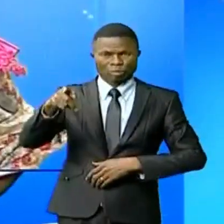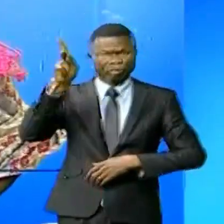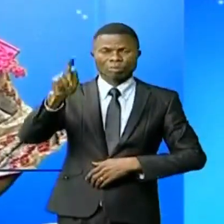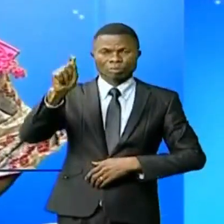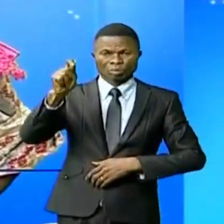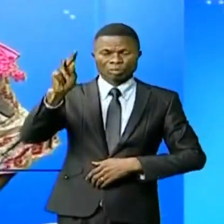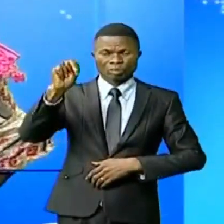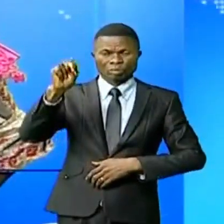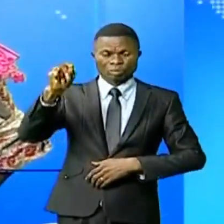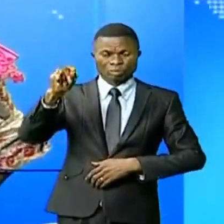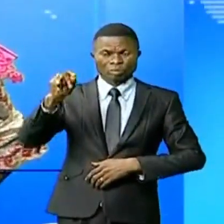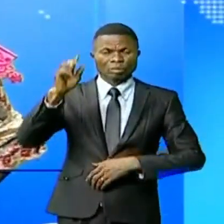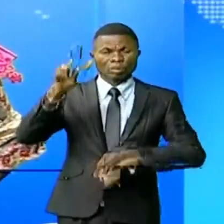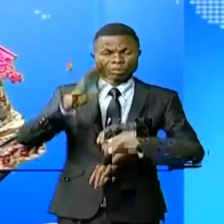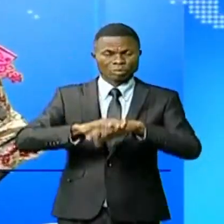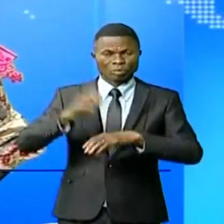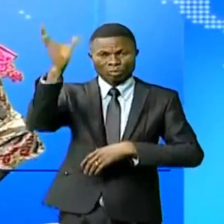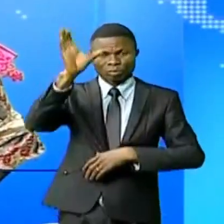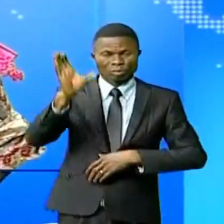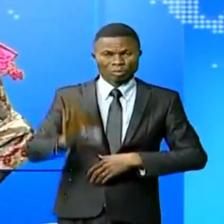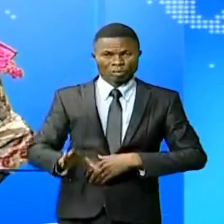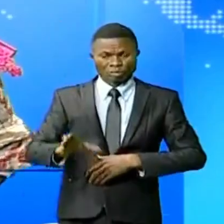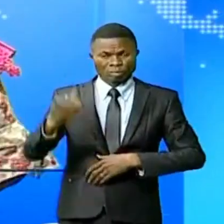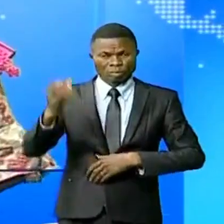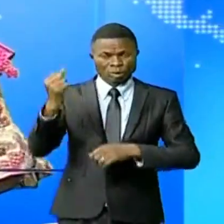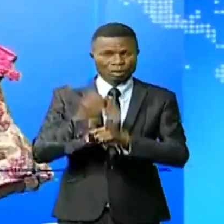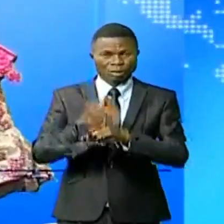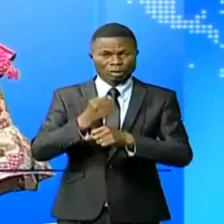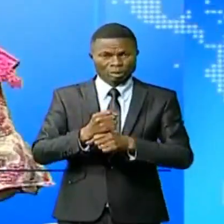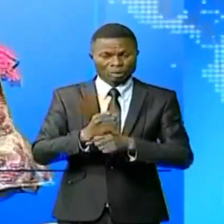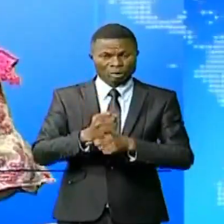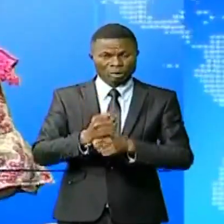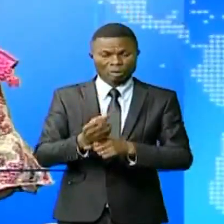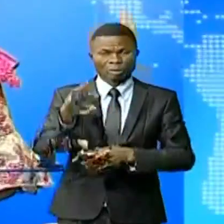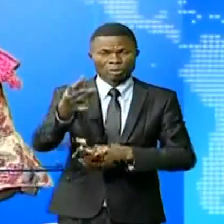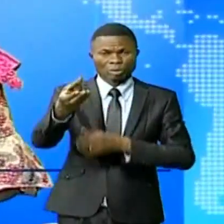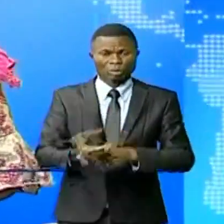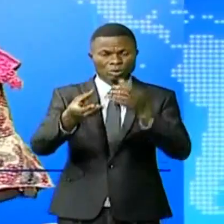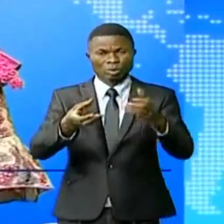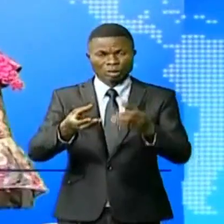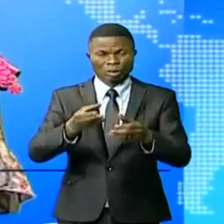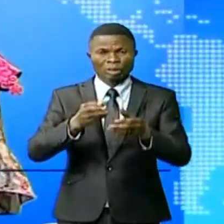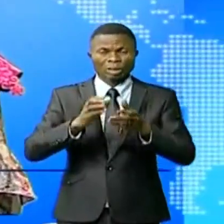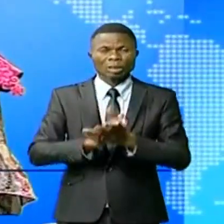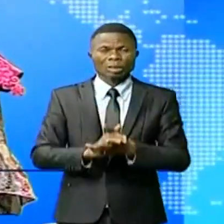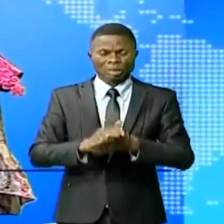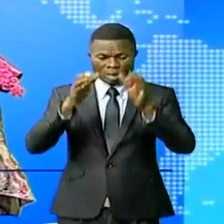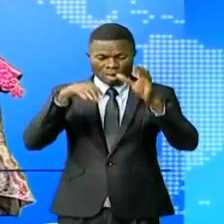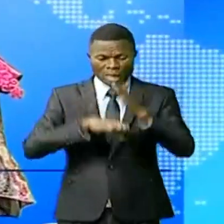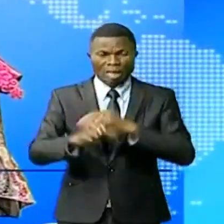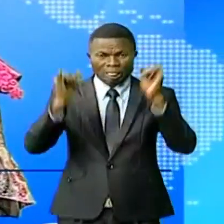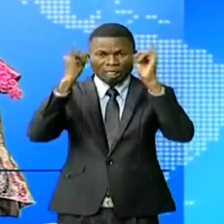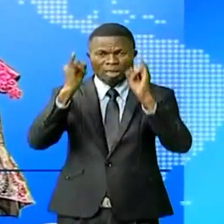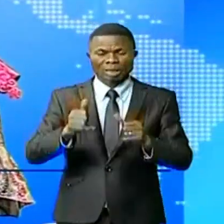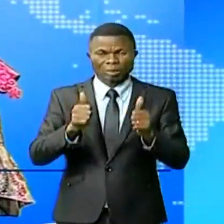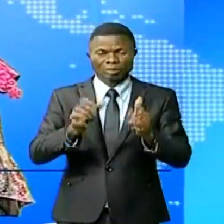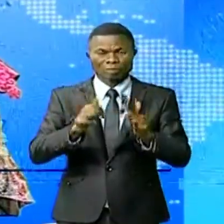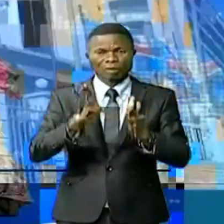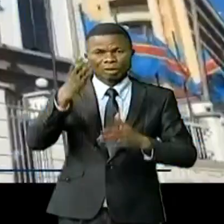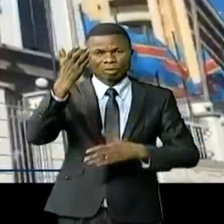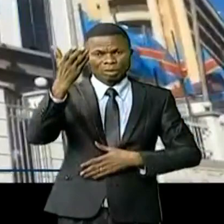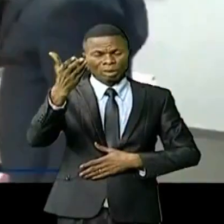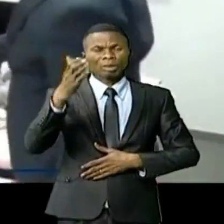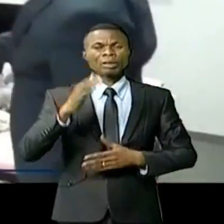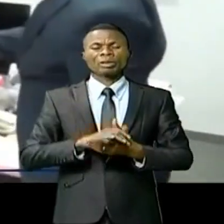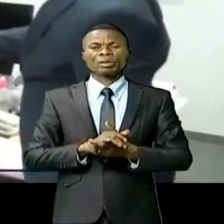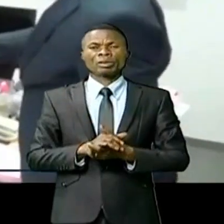au Congo central pour des opérations de fournisseurs d'accès à l'Internet. Reportage RTNC Matadi.